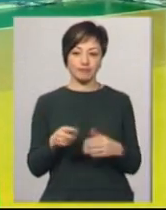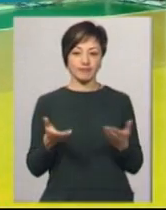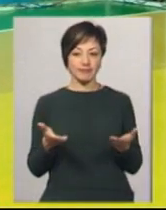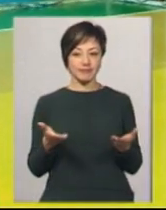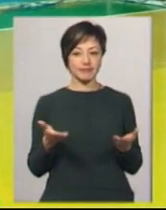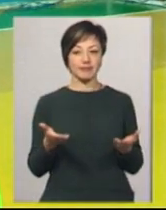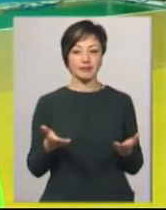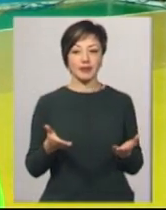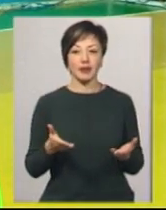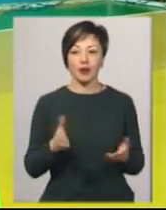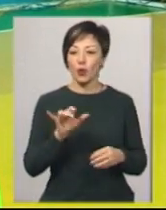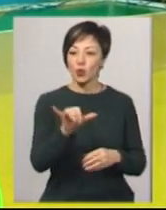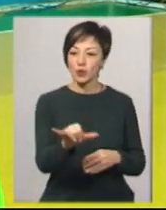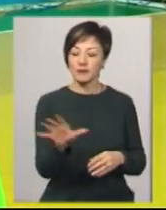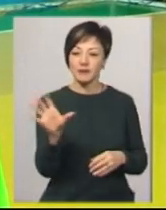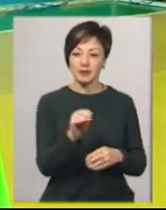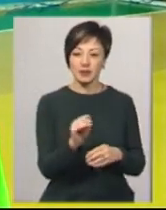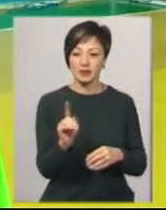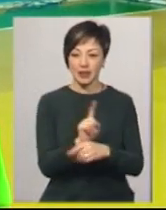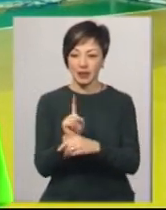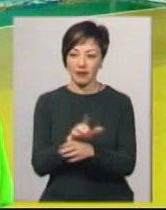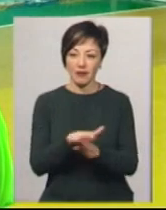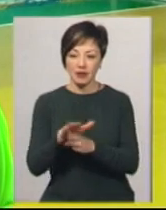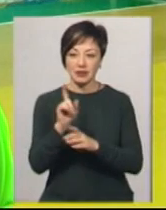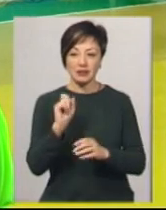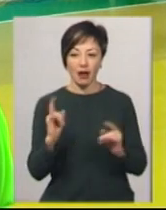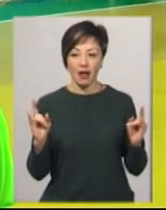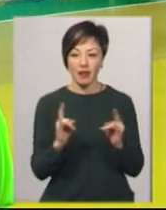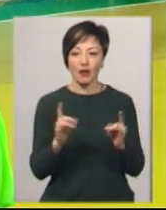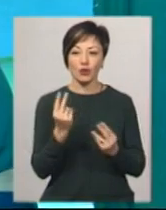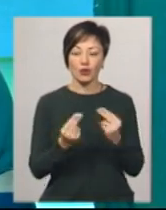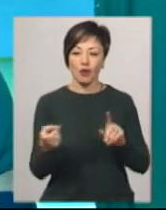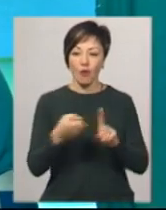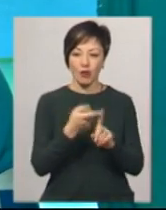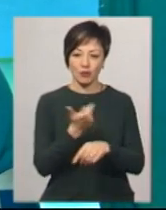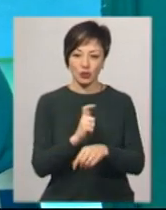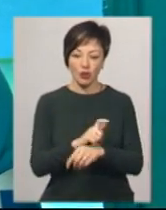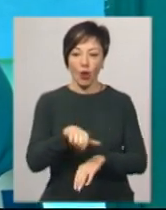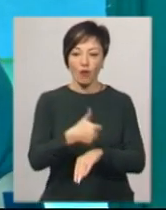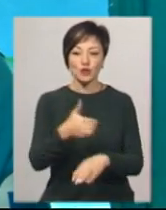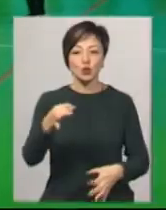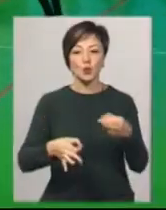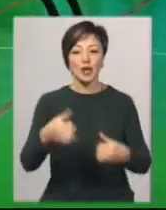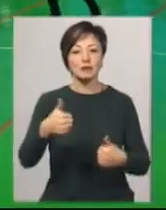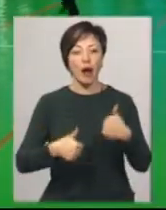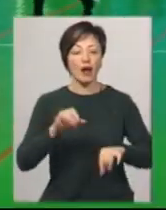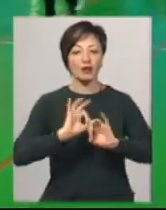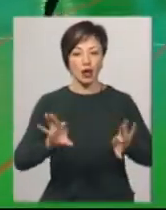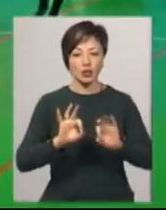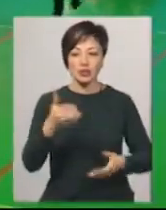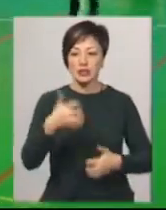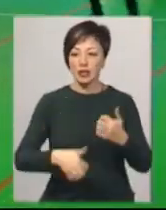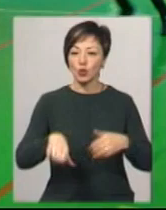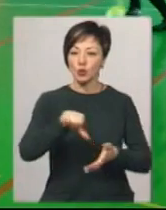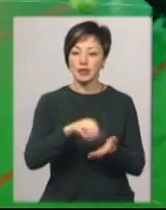У них всі стандарти, все голе, в залі виїграє той, хто забиває більше. Говний суддя з Маню Володимию Корчак каже, серед